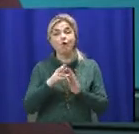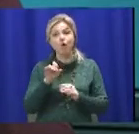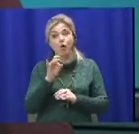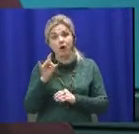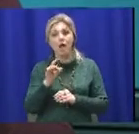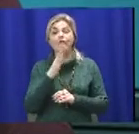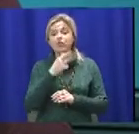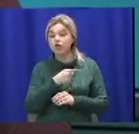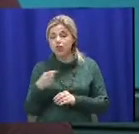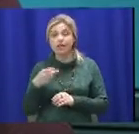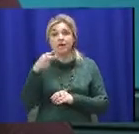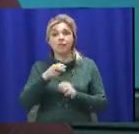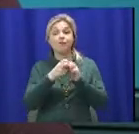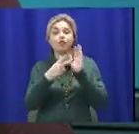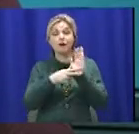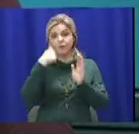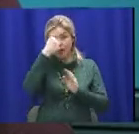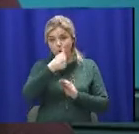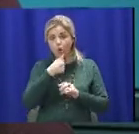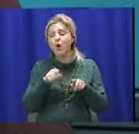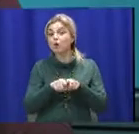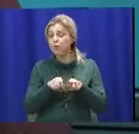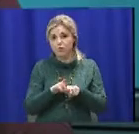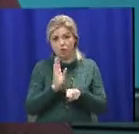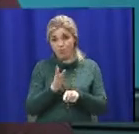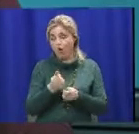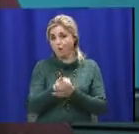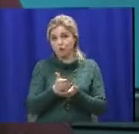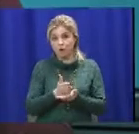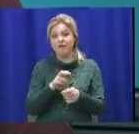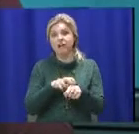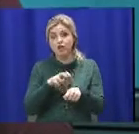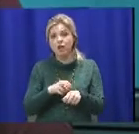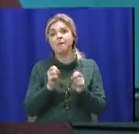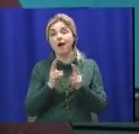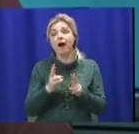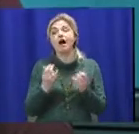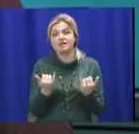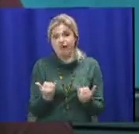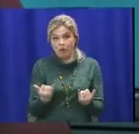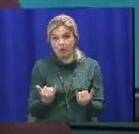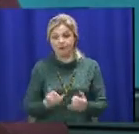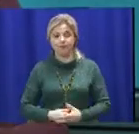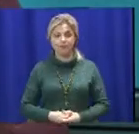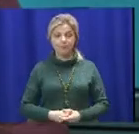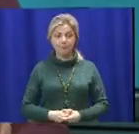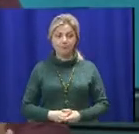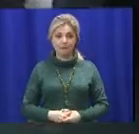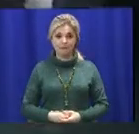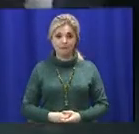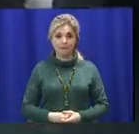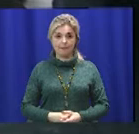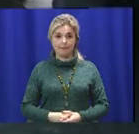року будуть точно також обслуживатися медиками, як вони обслуживаються сьогодні. Тобто навіть не до першого